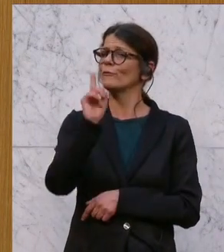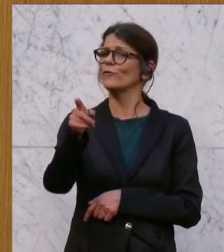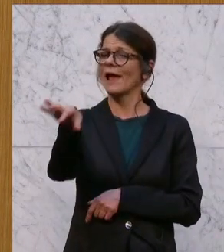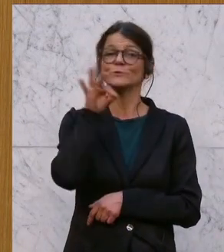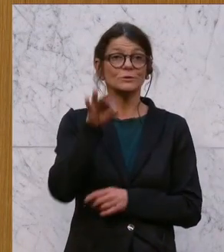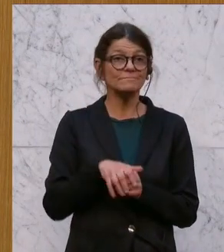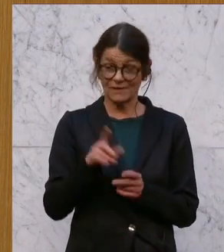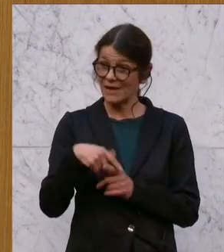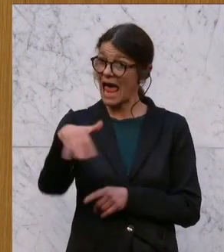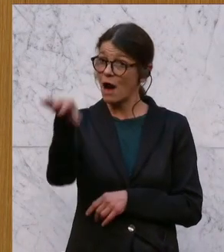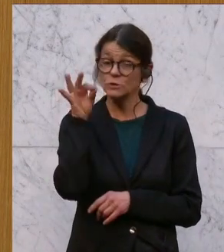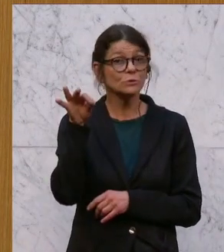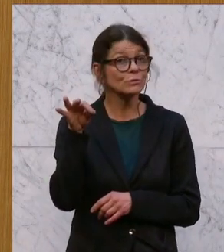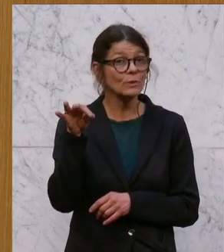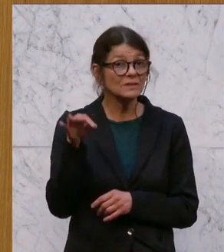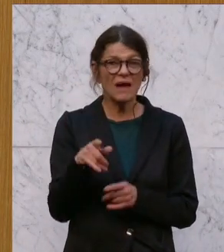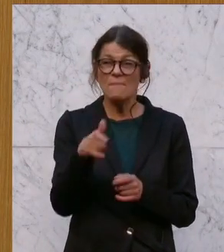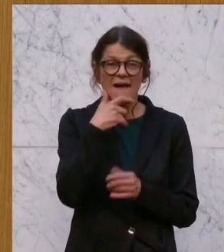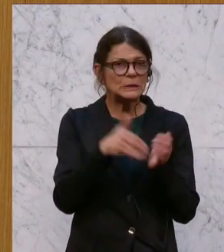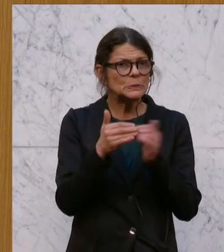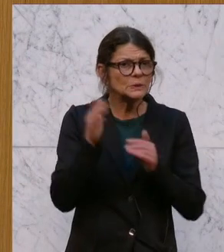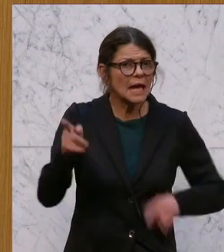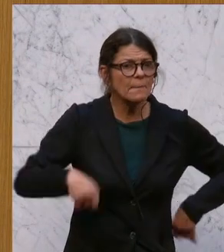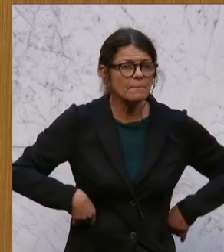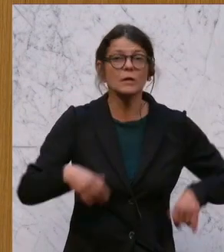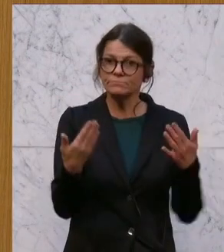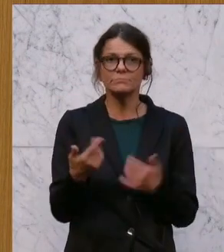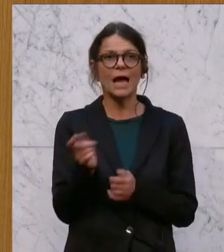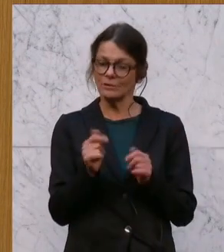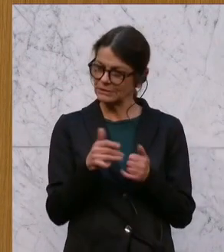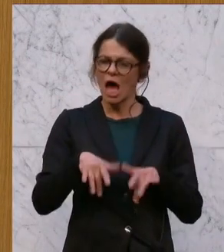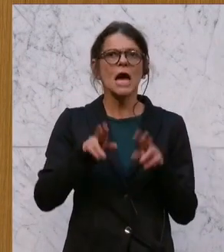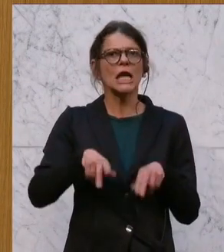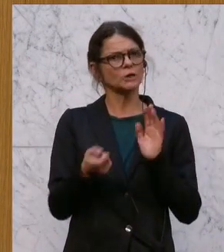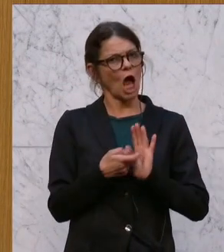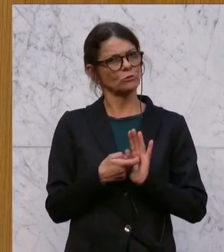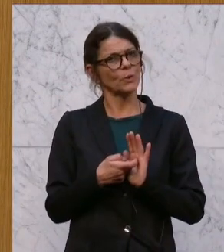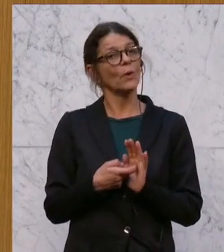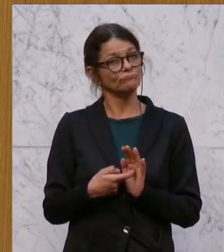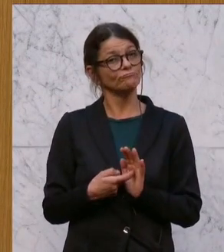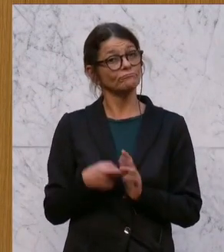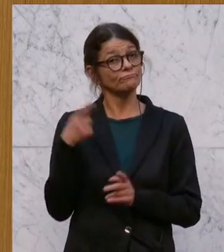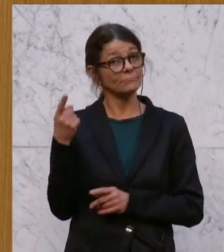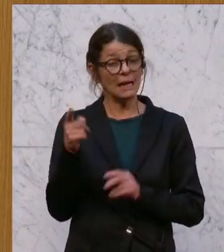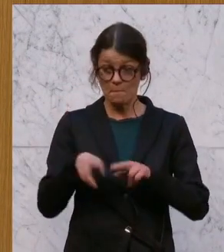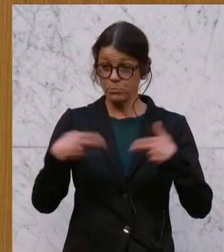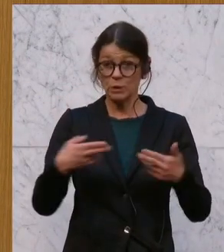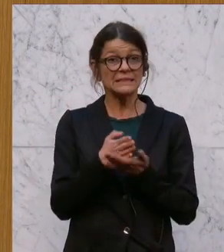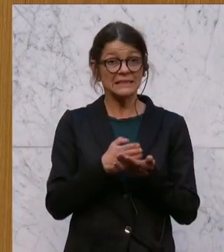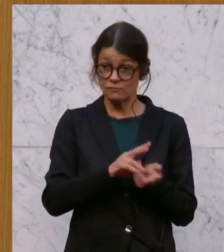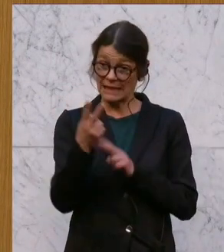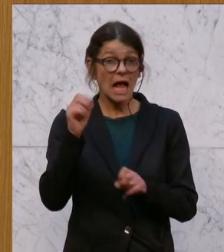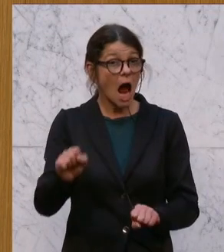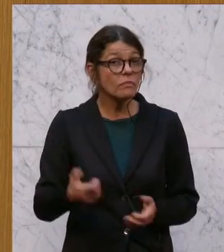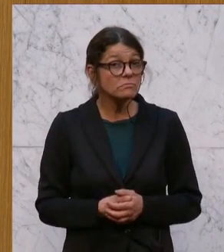Aber wenn man sie dann ausgesucht hatte nach diesem alten System, dann hatten sie einen Rechtsanspruch darauf, dass sie in den Bundesdienst wechseln